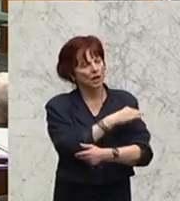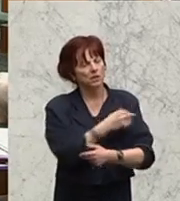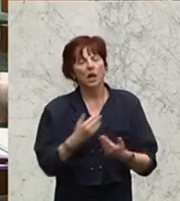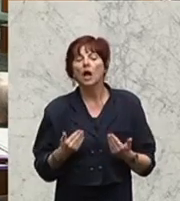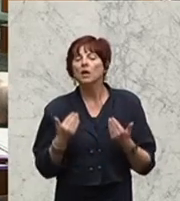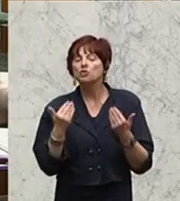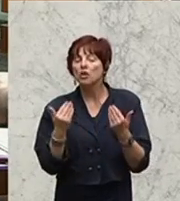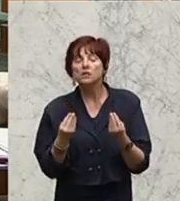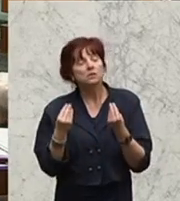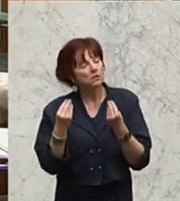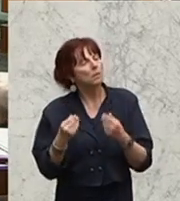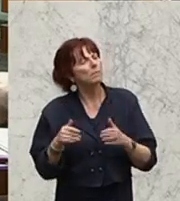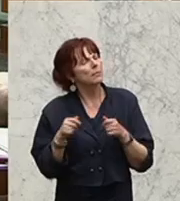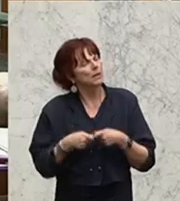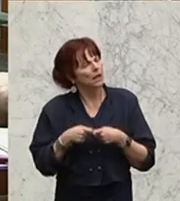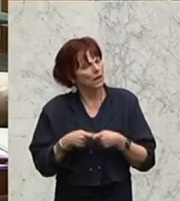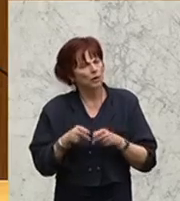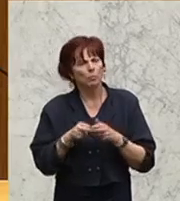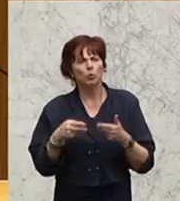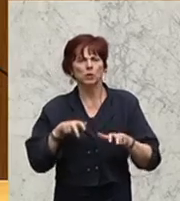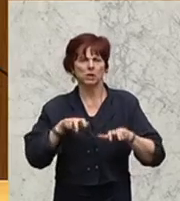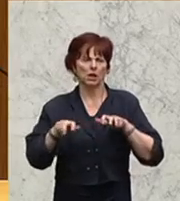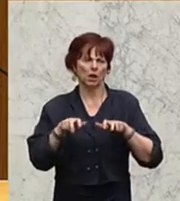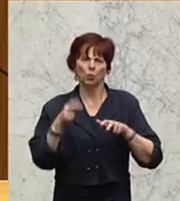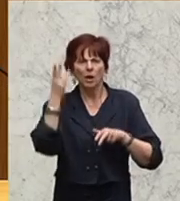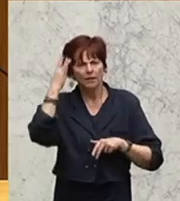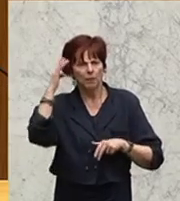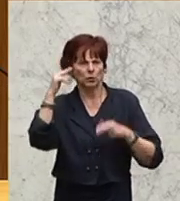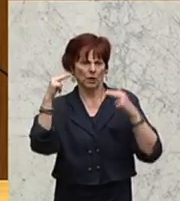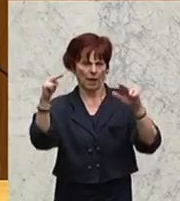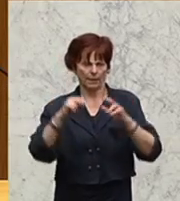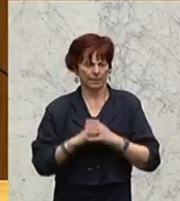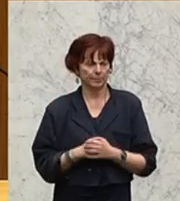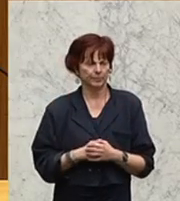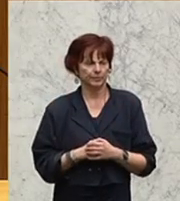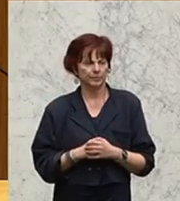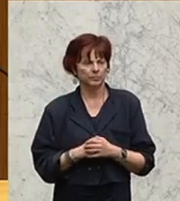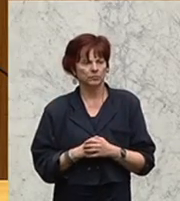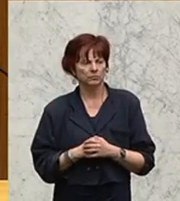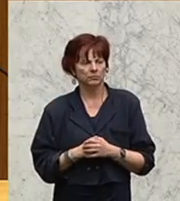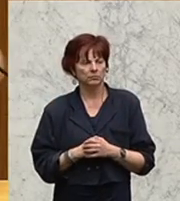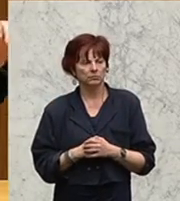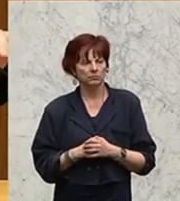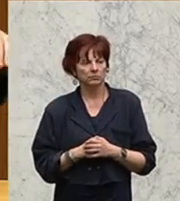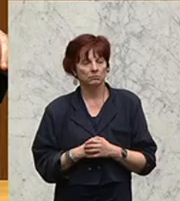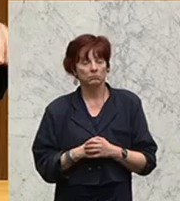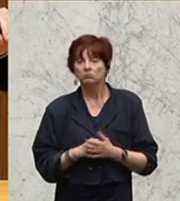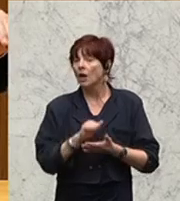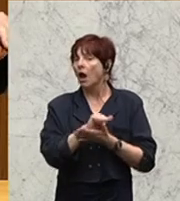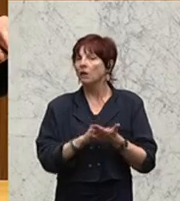Mitglieder der Bundesregierung, meine Damen und Herren, die Ausgangslage